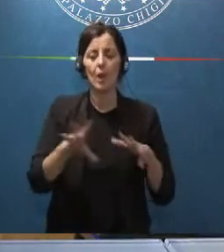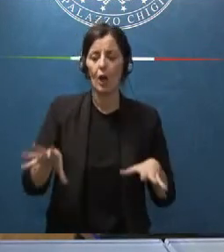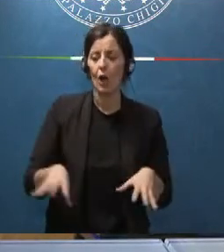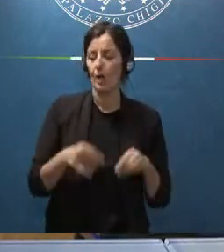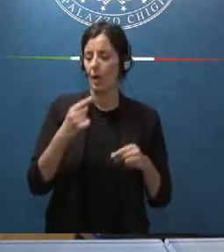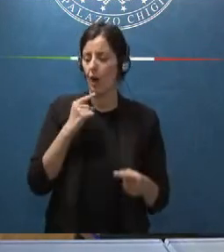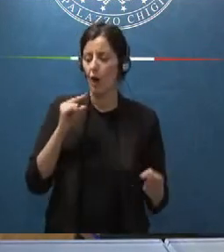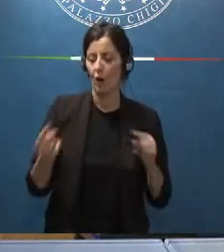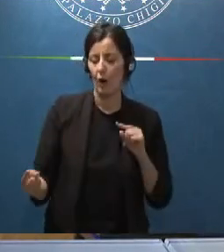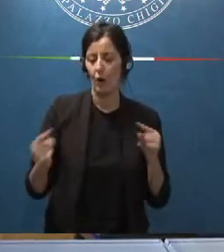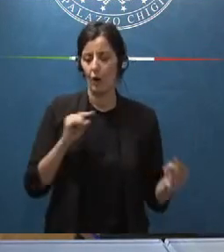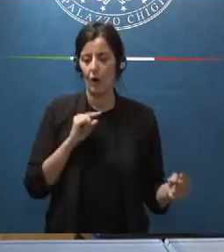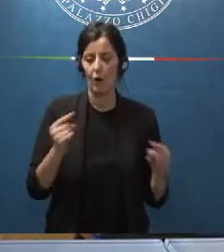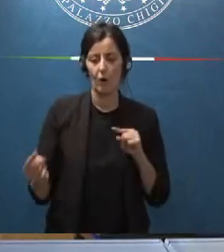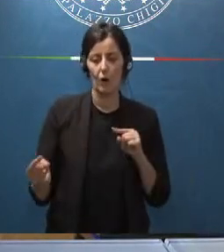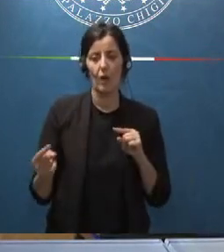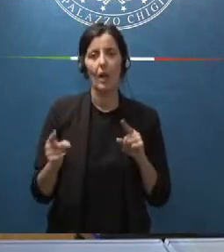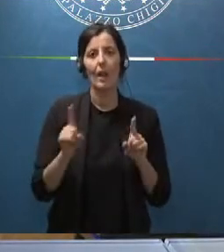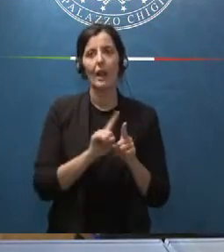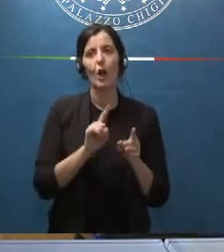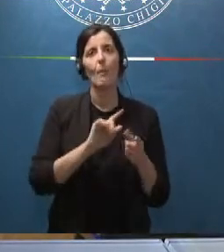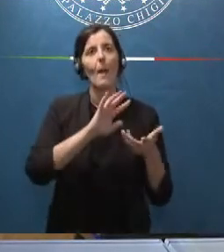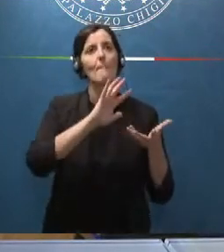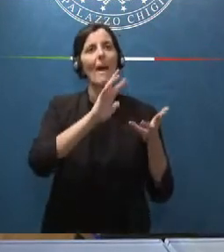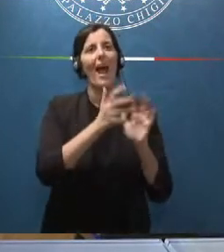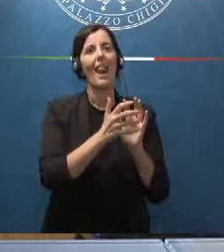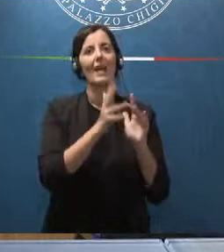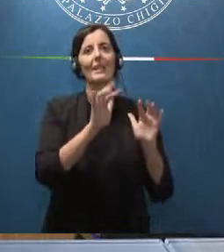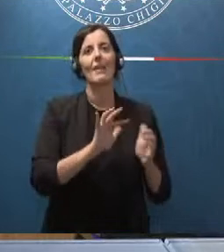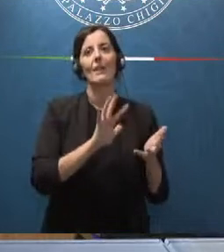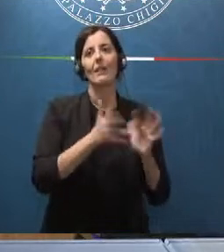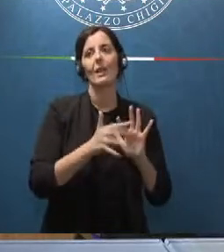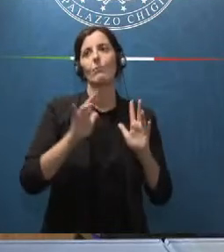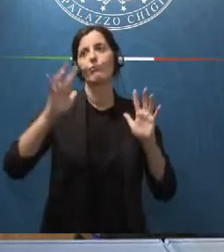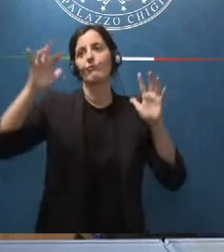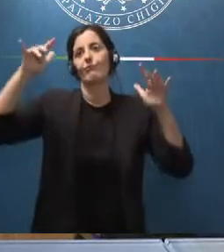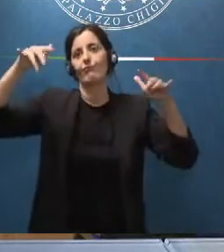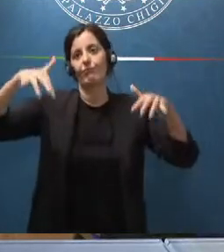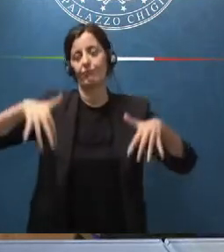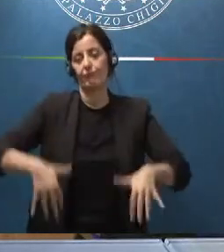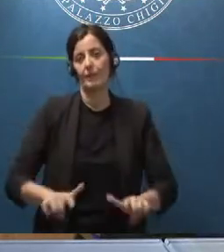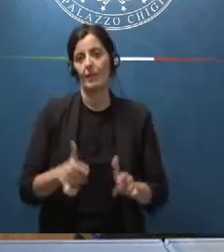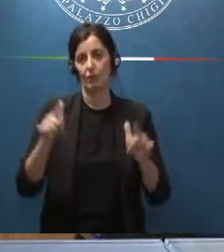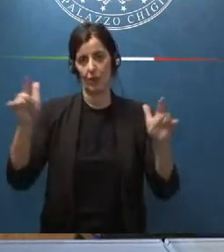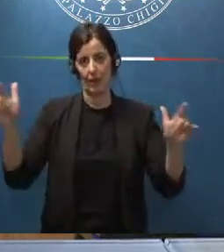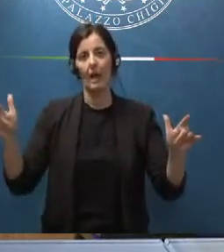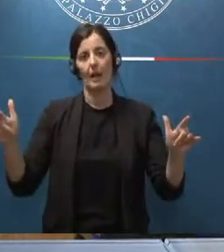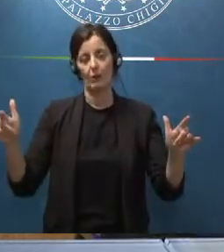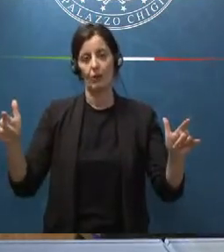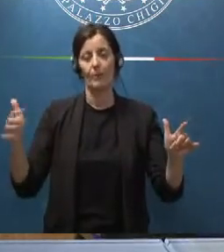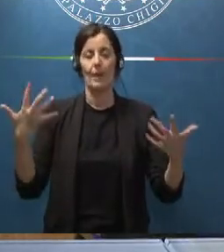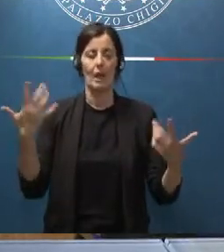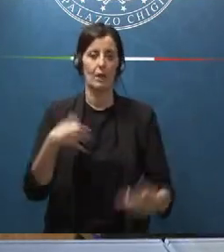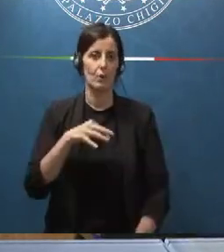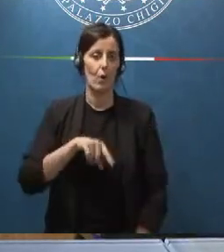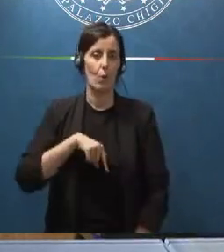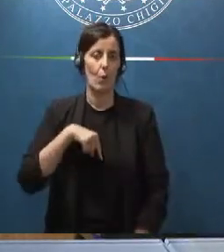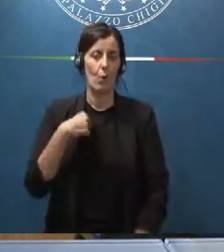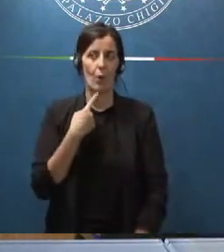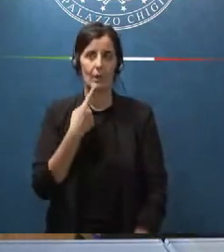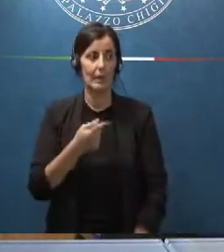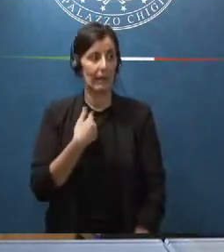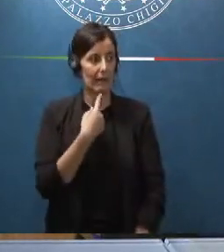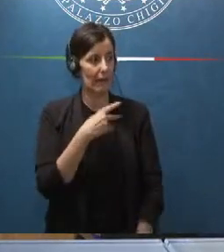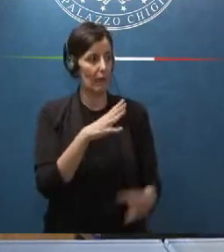conflittualità che poi da palla di neve è diventata valanga ora adesso sarebbe troppo lungo indicare ragioni e torti